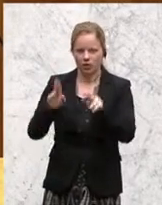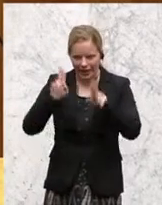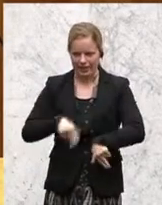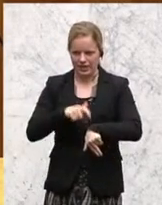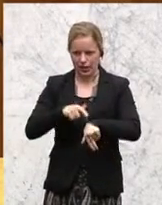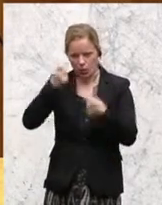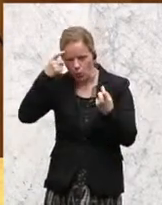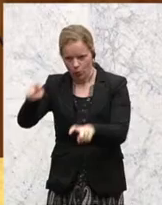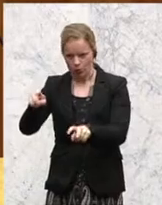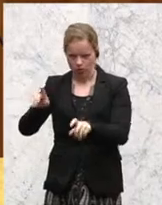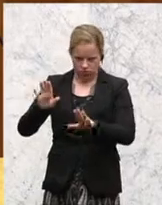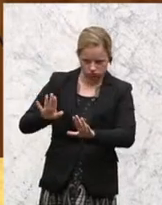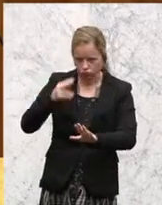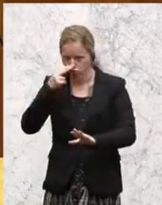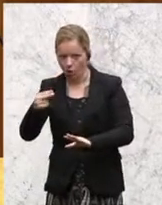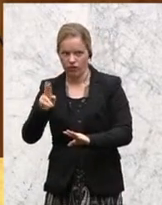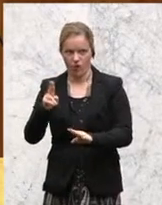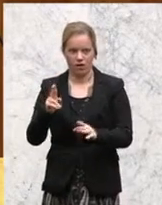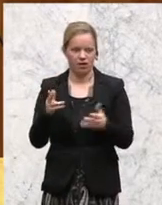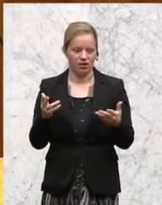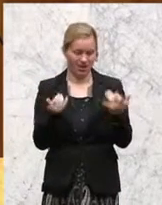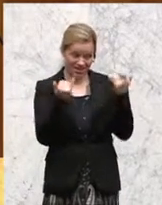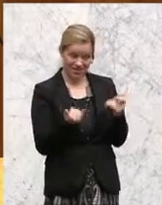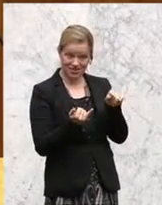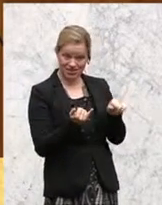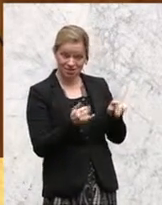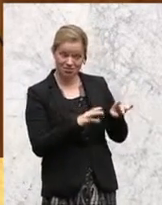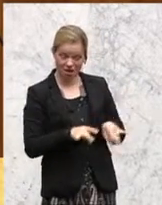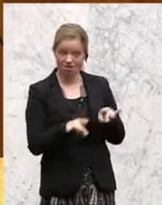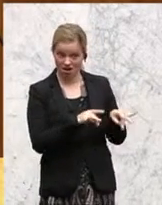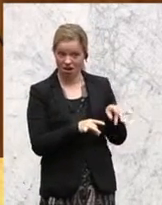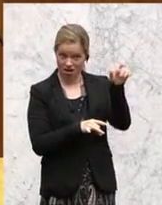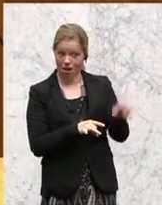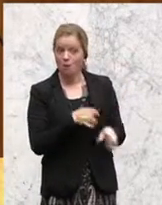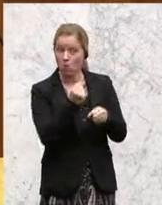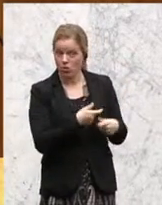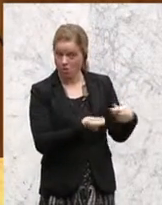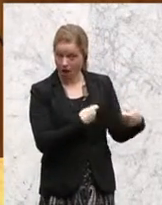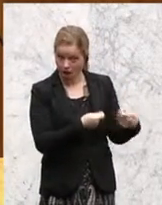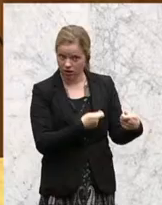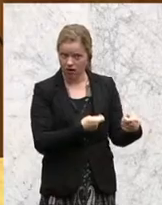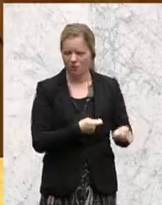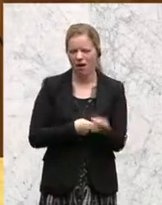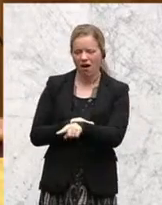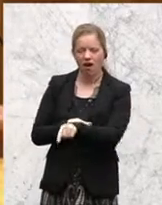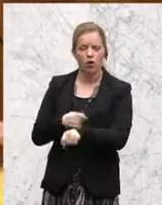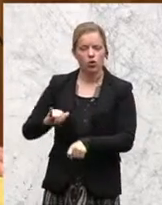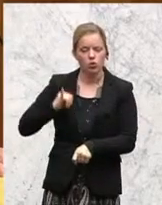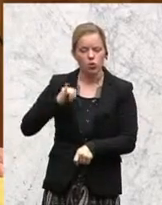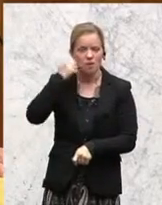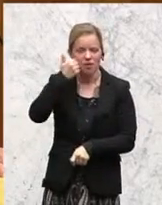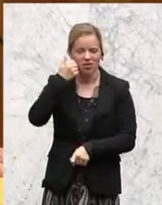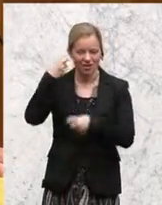kümmern, um den Täter, jetzt Täter am Brunnenmarkt, um manche schwer traumatisierten jungen Männer, die aus